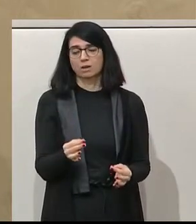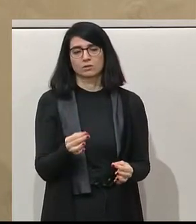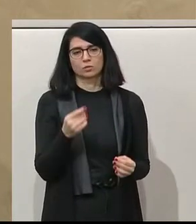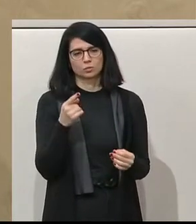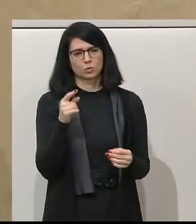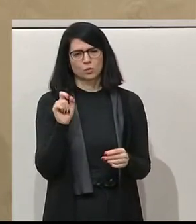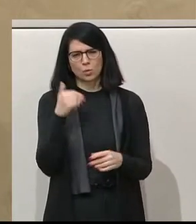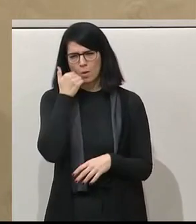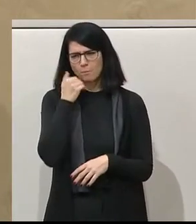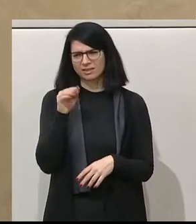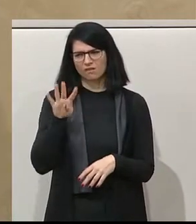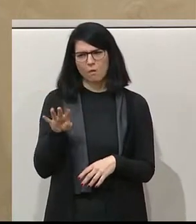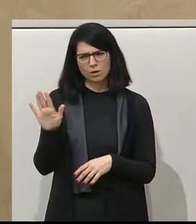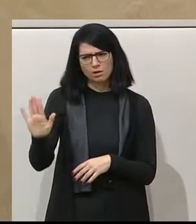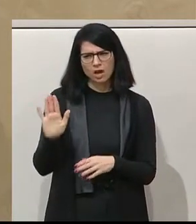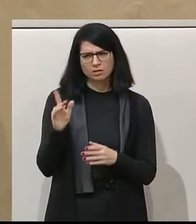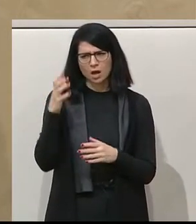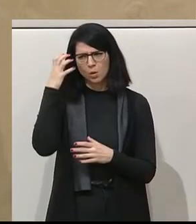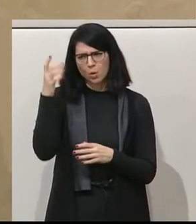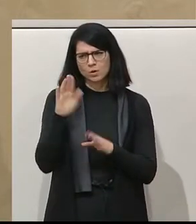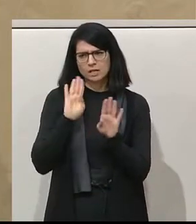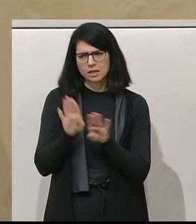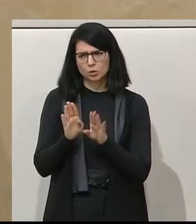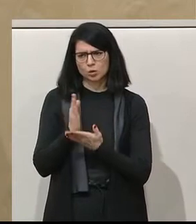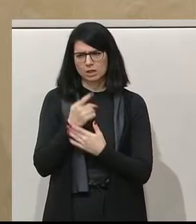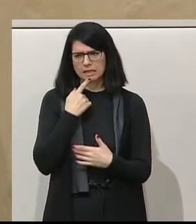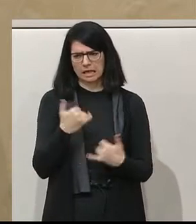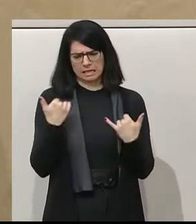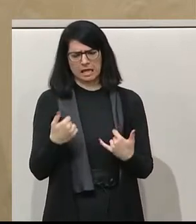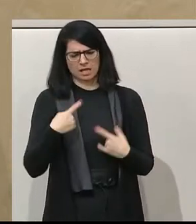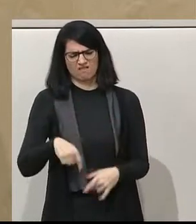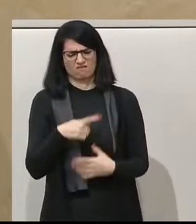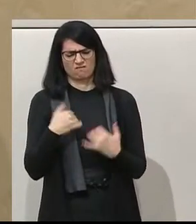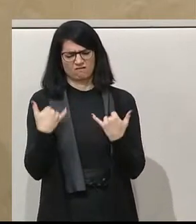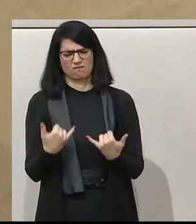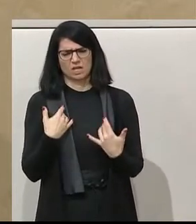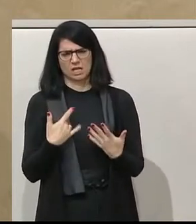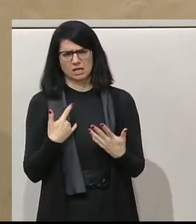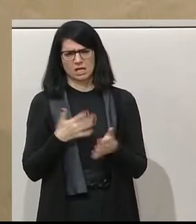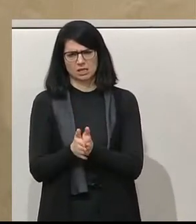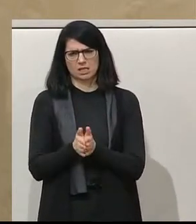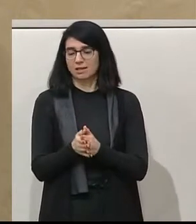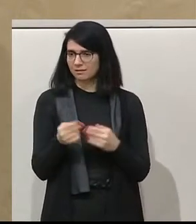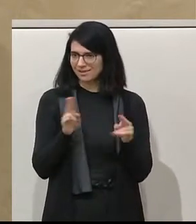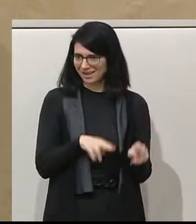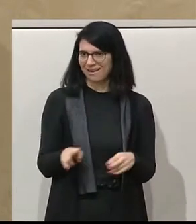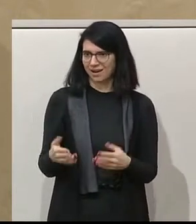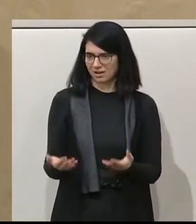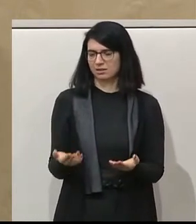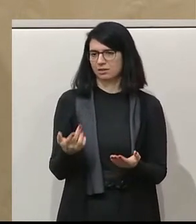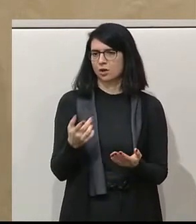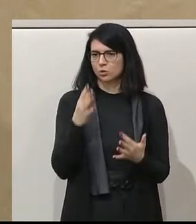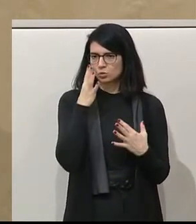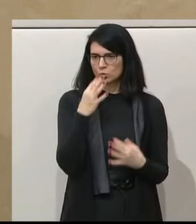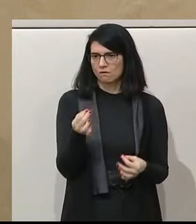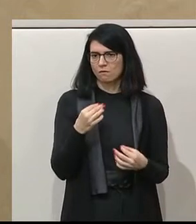Klubobmann-Wöginger hat das ja auch in der Gronenzeitung sehr plakativ gesagt, jetzt sind einmal wir dran, hat er gesagt, der Herr Wöginger. Ist es gerecht, dass